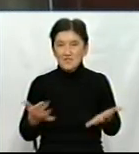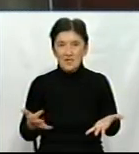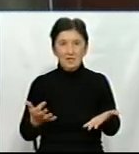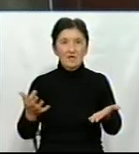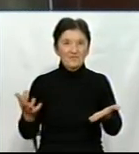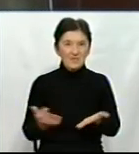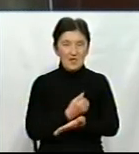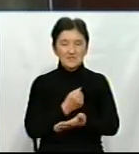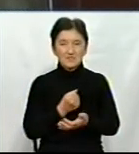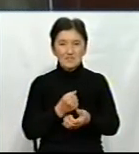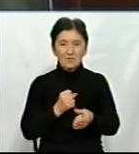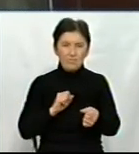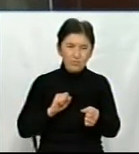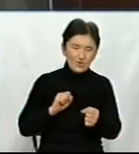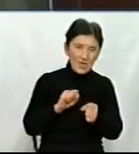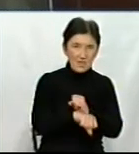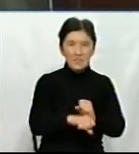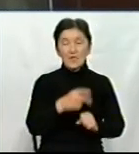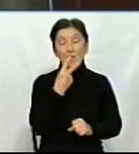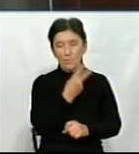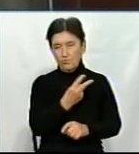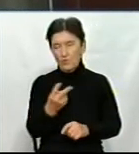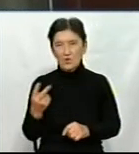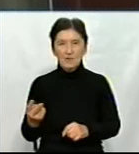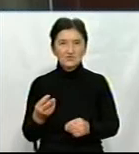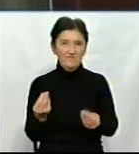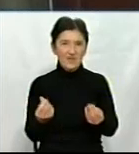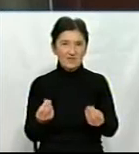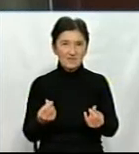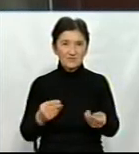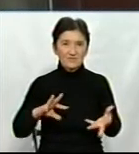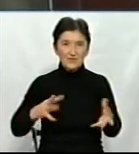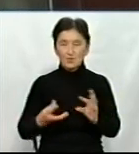цей кризовий рік, покажуть саме їх фінансові результати.